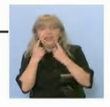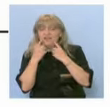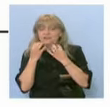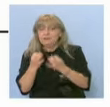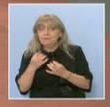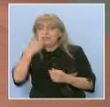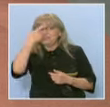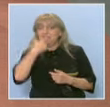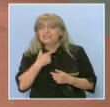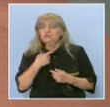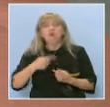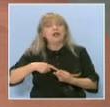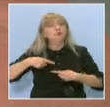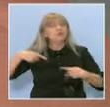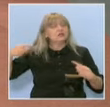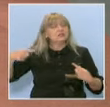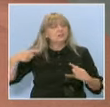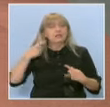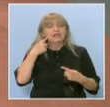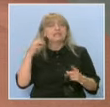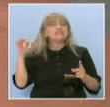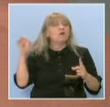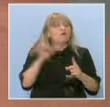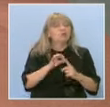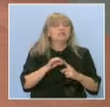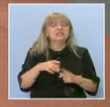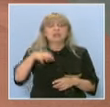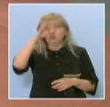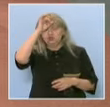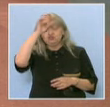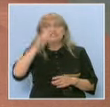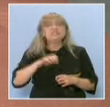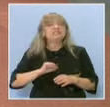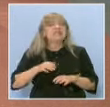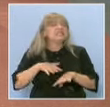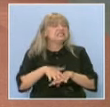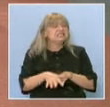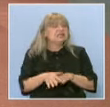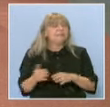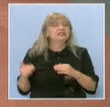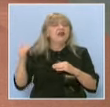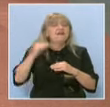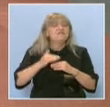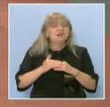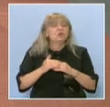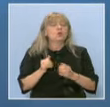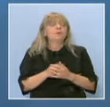индивидуалното развитие, се фокусират и учениците, и самата система върху